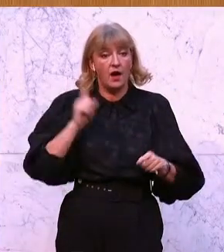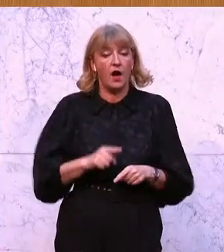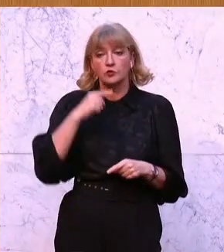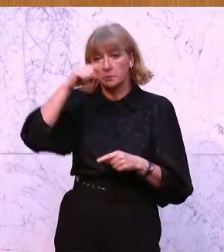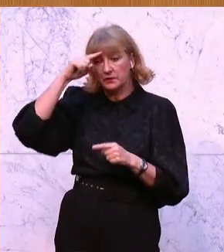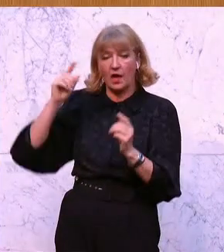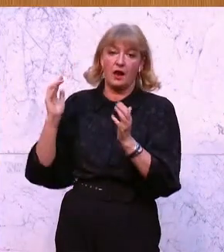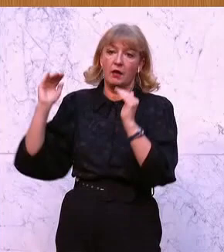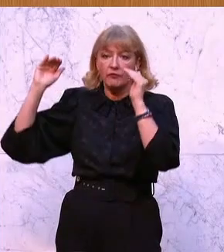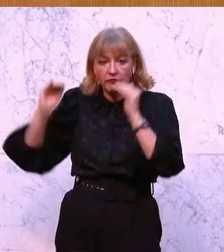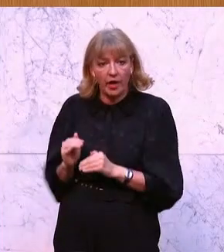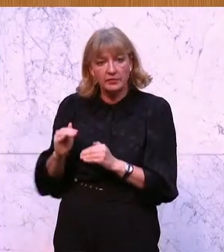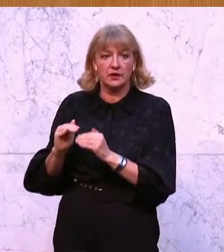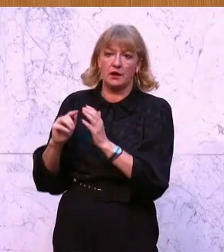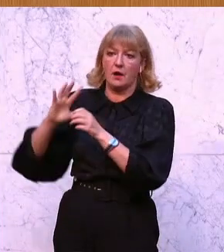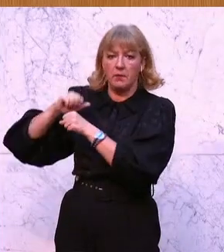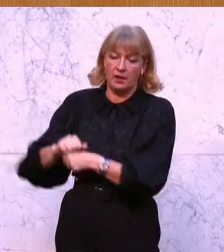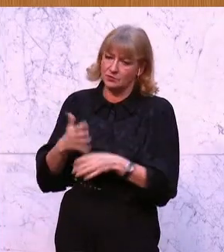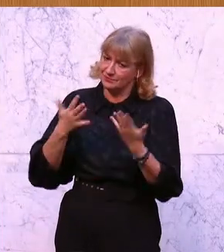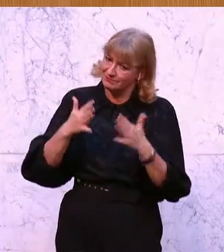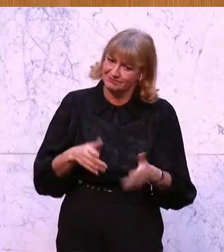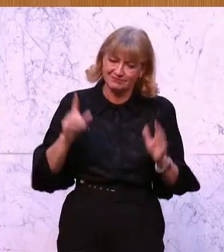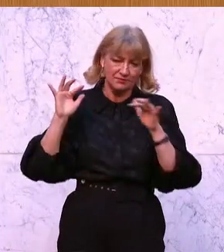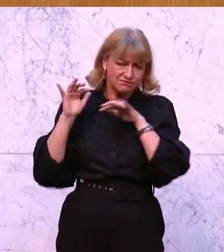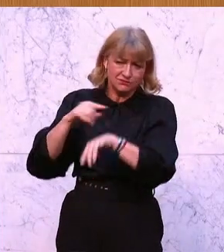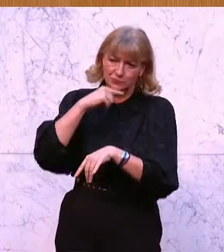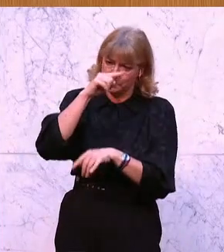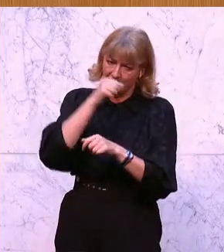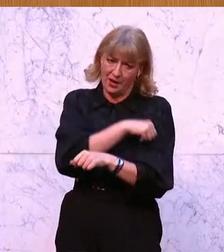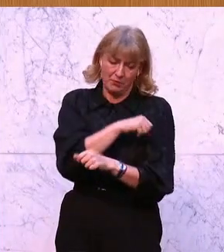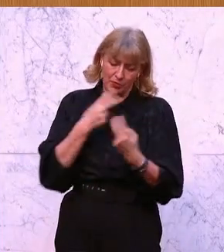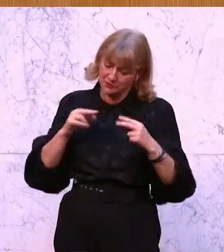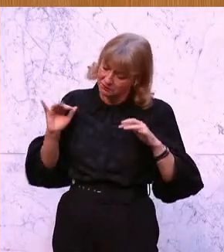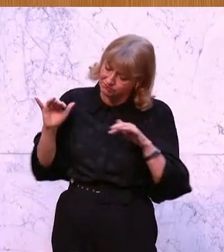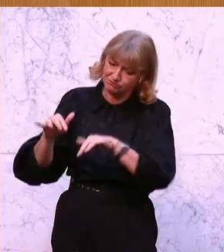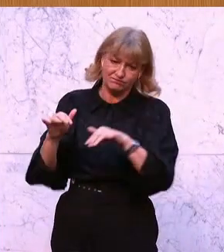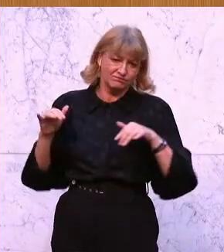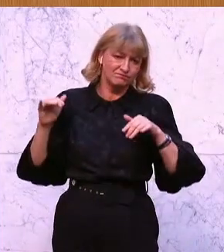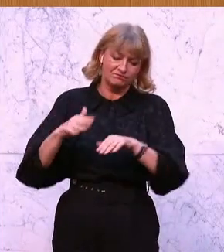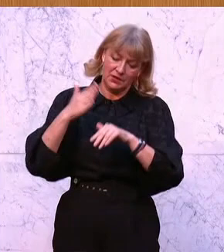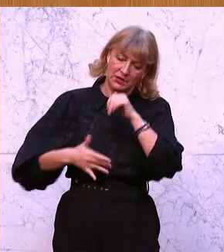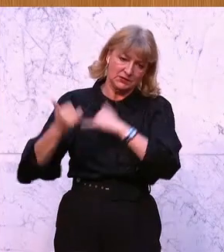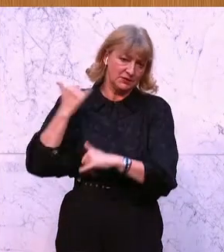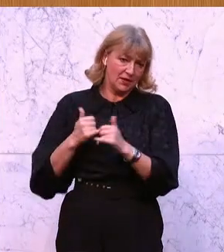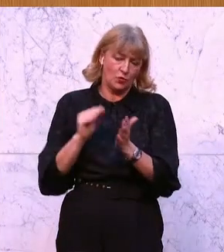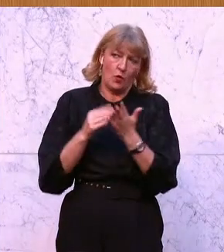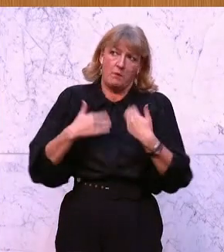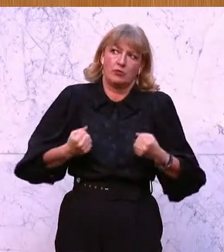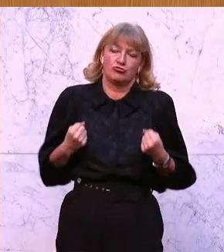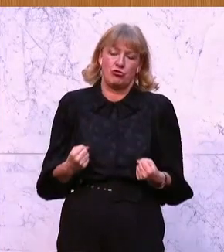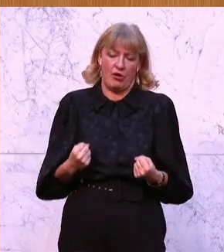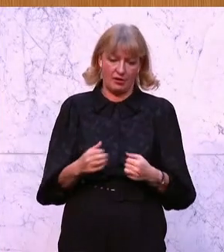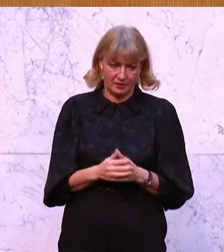Spitäler reduziert werden. Nein, der Drang in die Spitalsambulanzen und in den intramuralen Bereich hat sich in den letzten Jahren noch verstärkt.